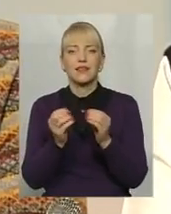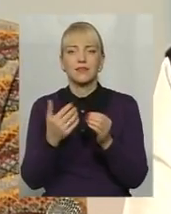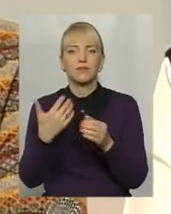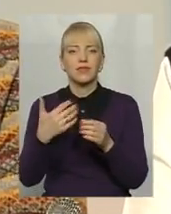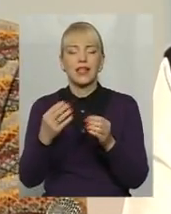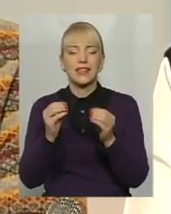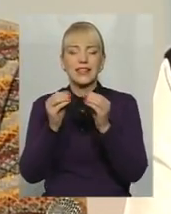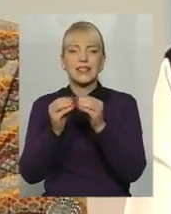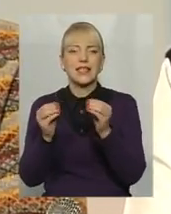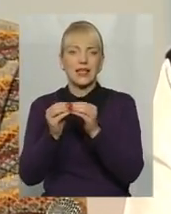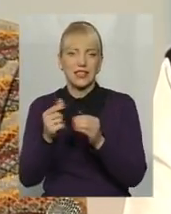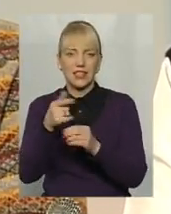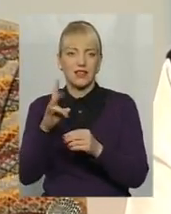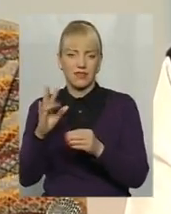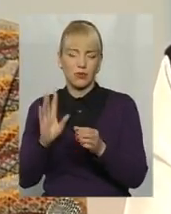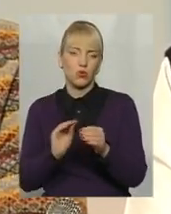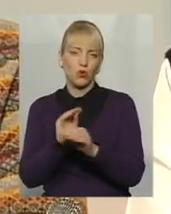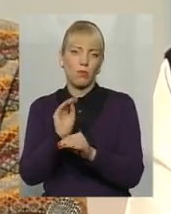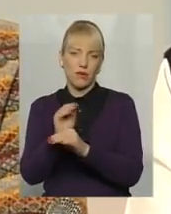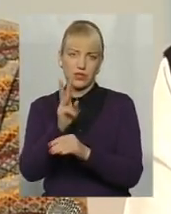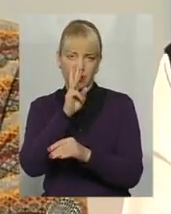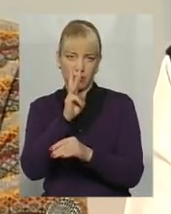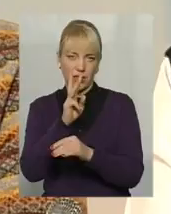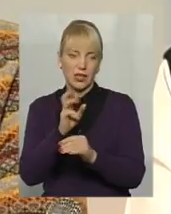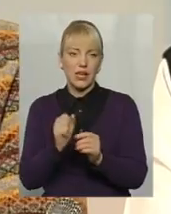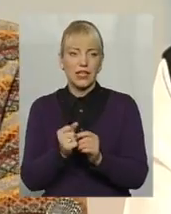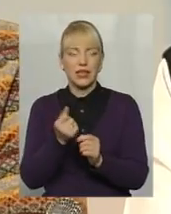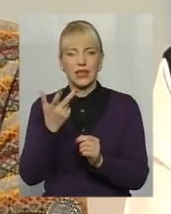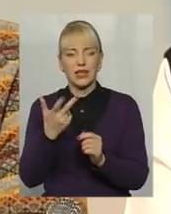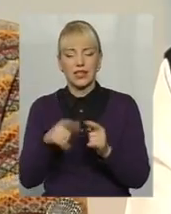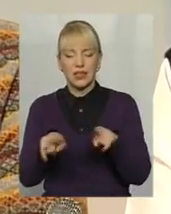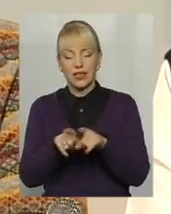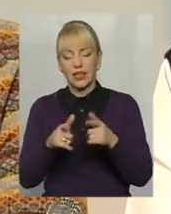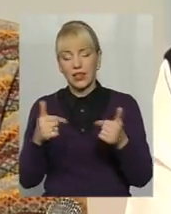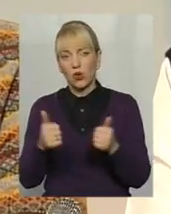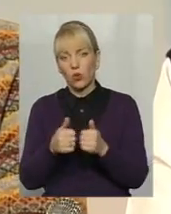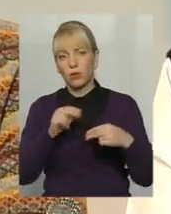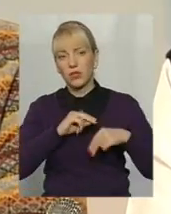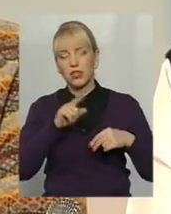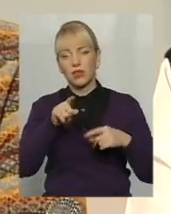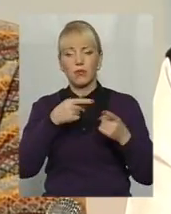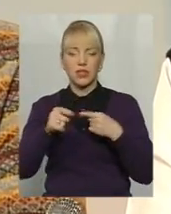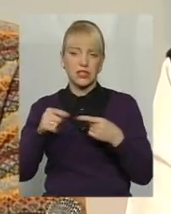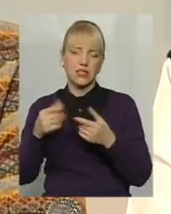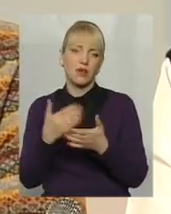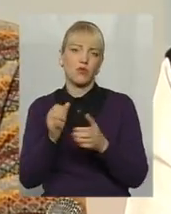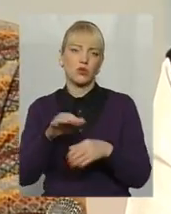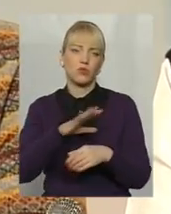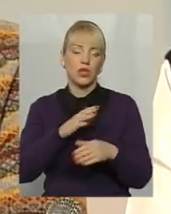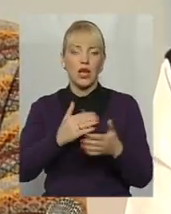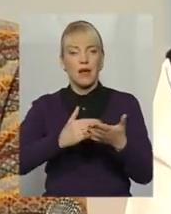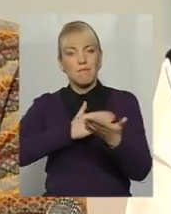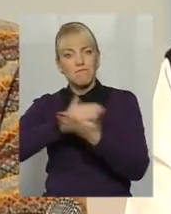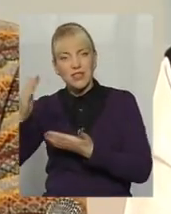для більш кваліфікованого працівника, декілька таких категорій працівників, і фактично там буде різниця між найбільш кваліфікованим